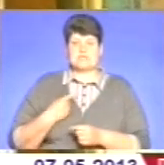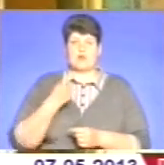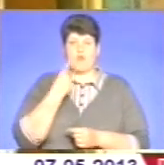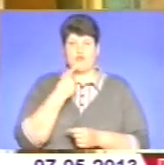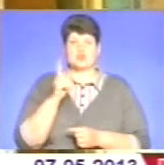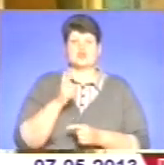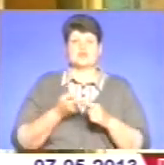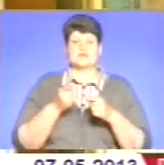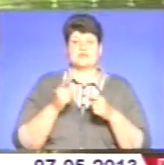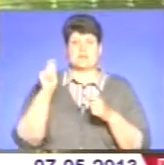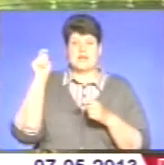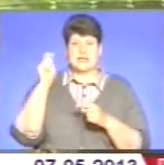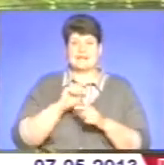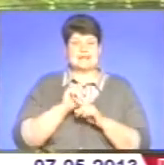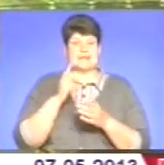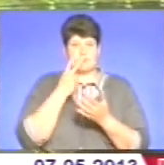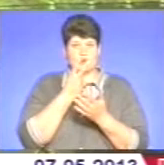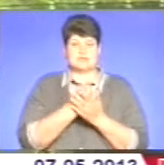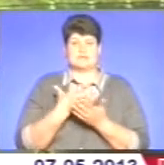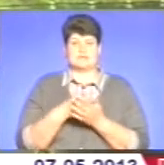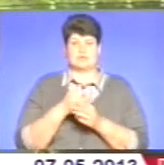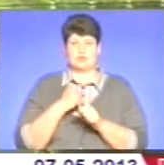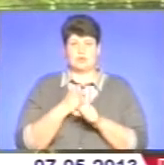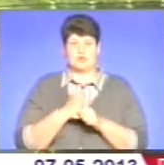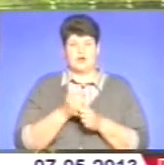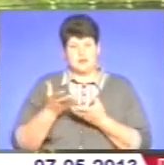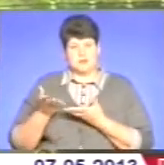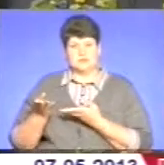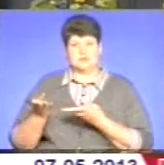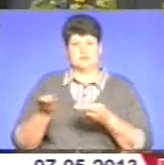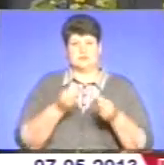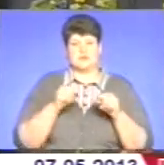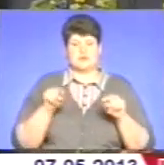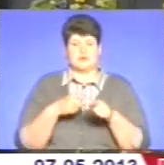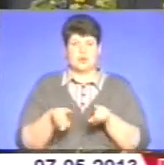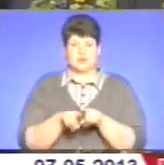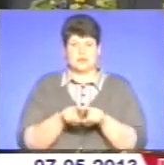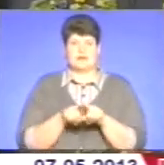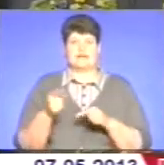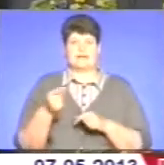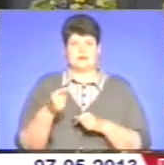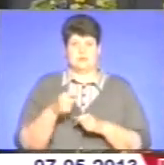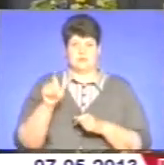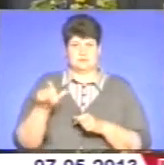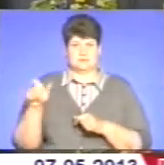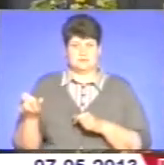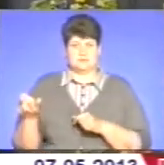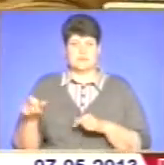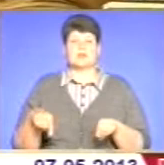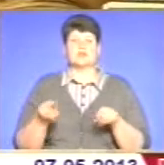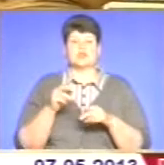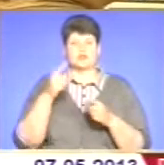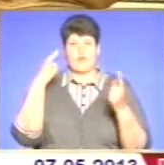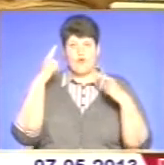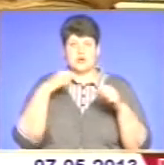вони приїхали не лише показати свої роботи, а й надихнути на створення чогось подібного і тернополян. Адже саме творча